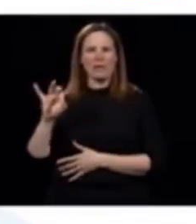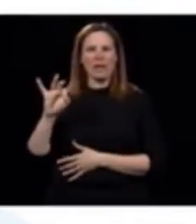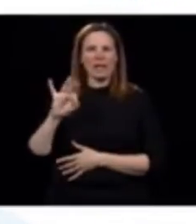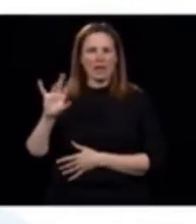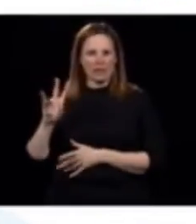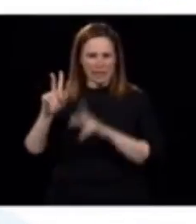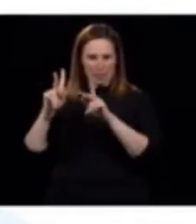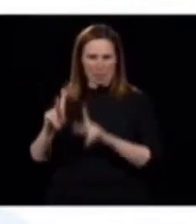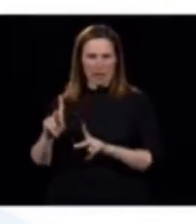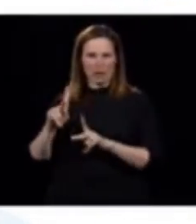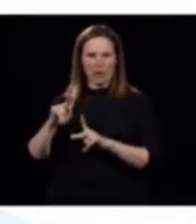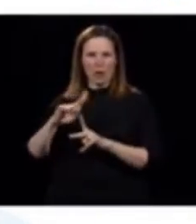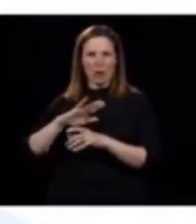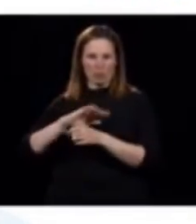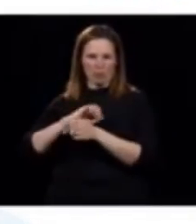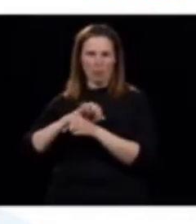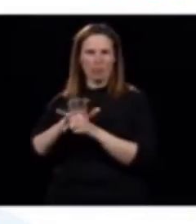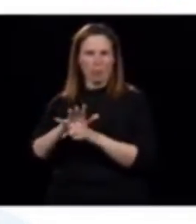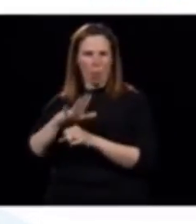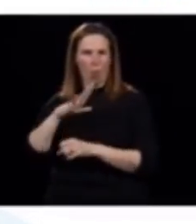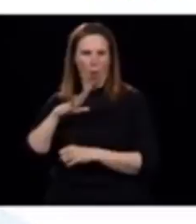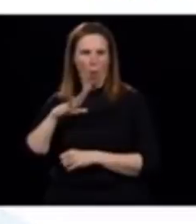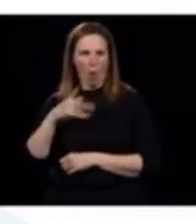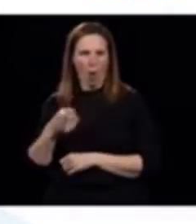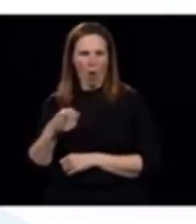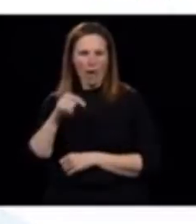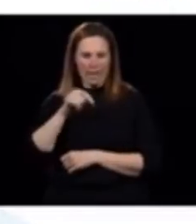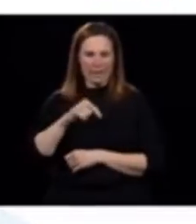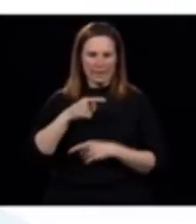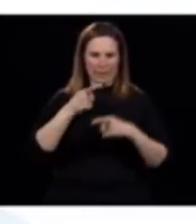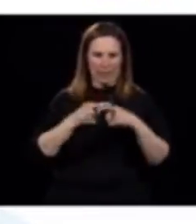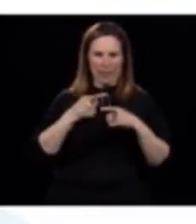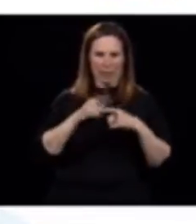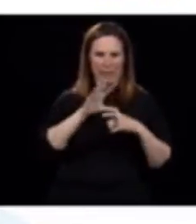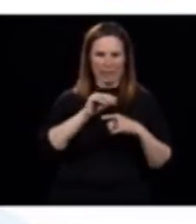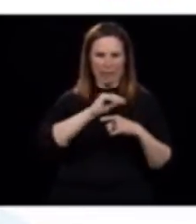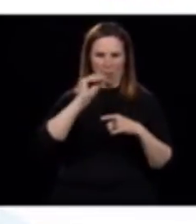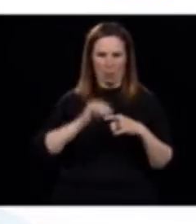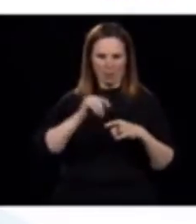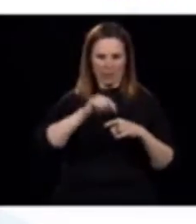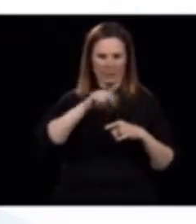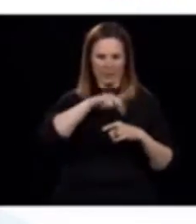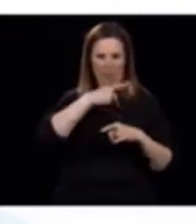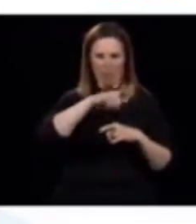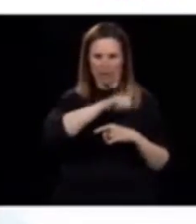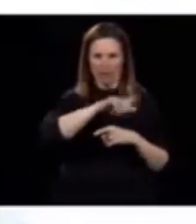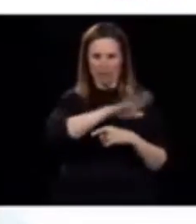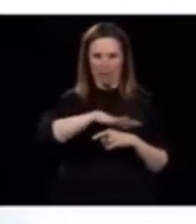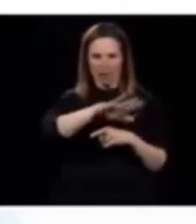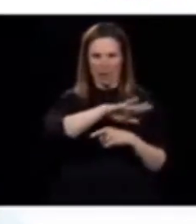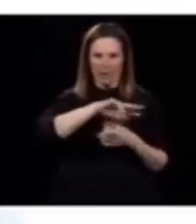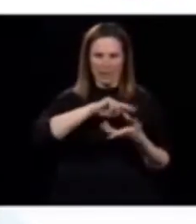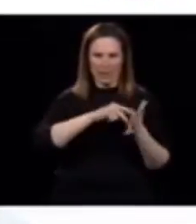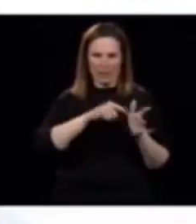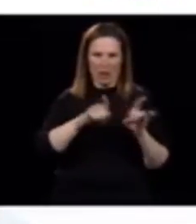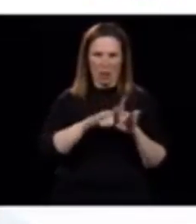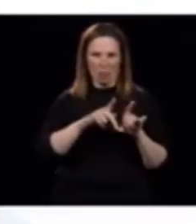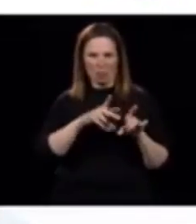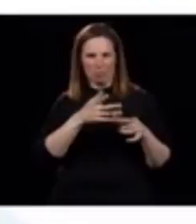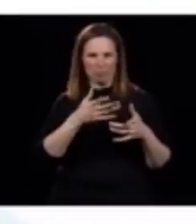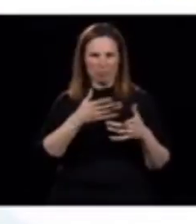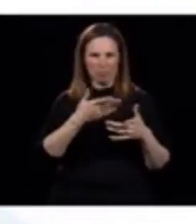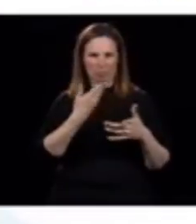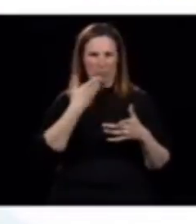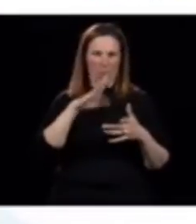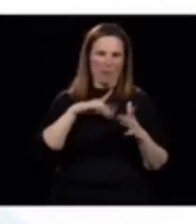personnes qui sont infectées, et nous, on a la moitié de ces infections-là. Donc, on est tristement les champions du coronavirus